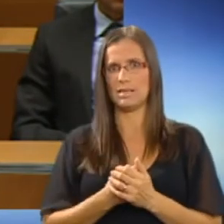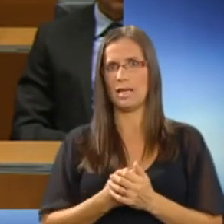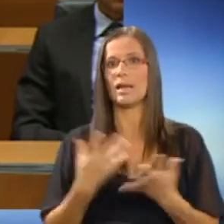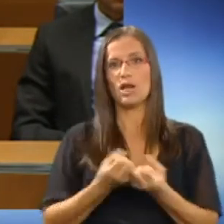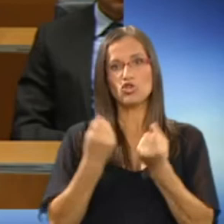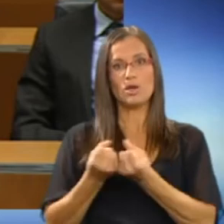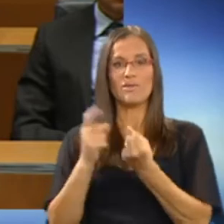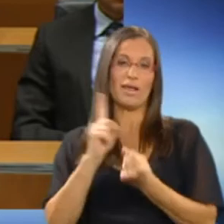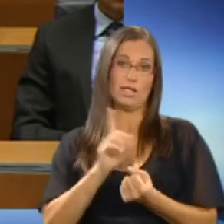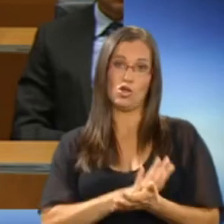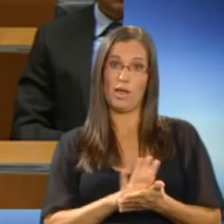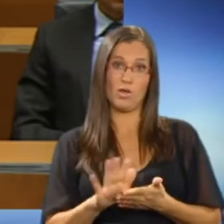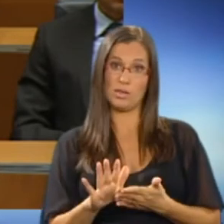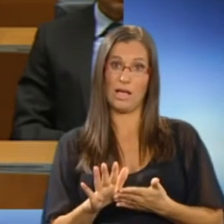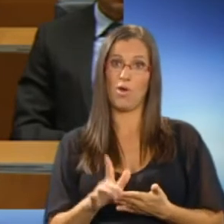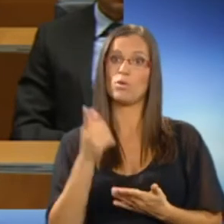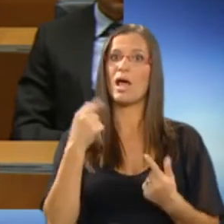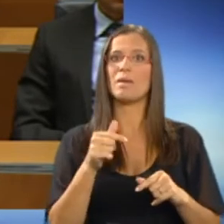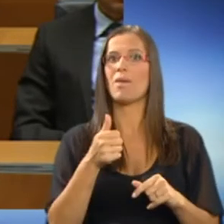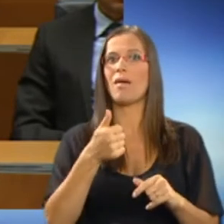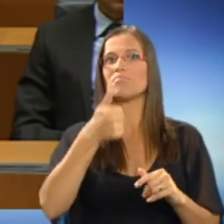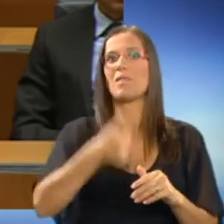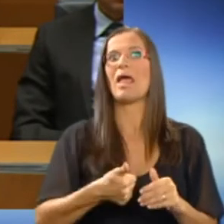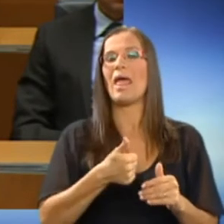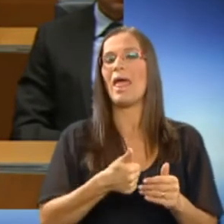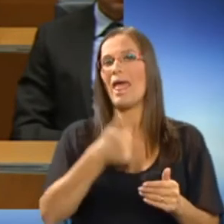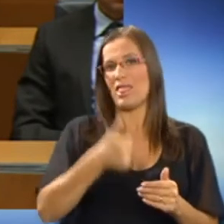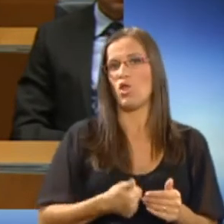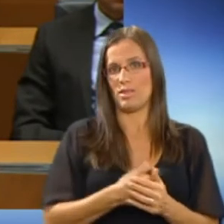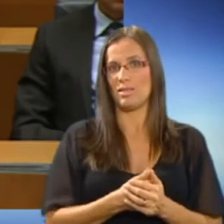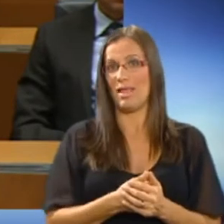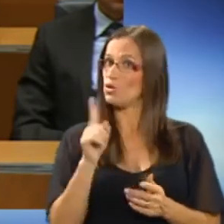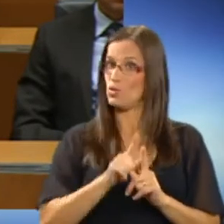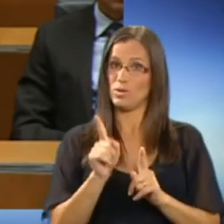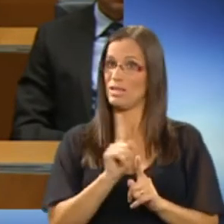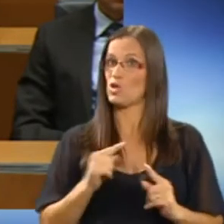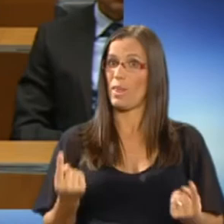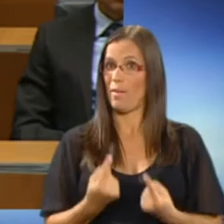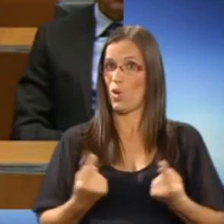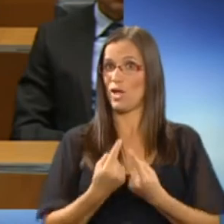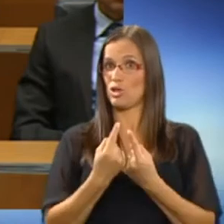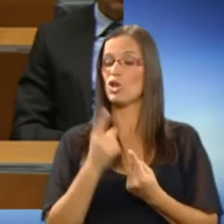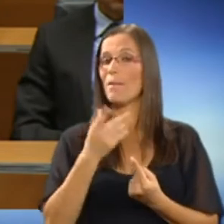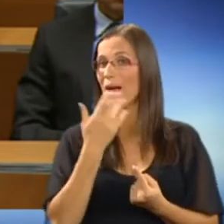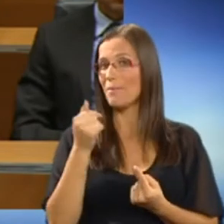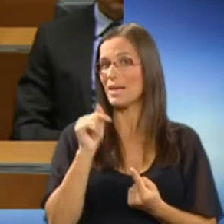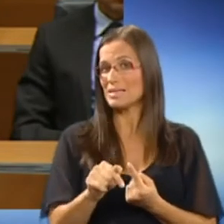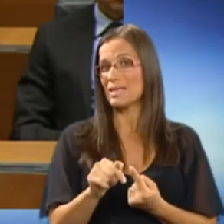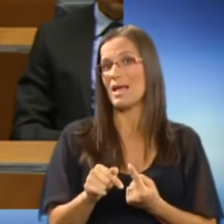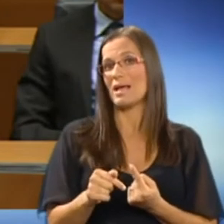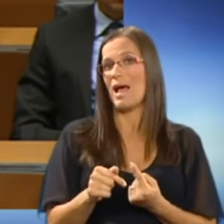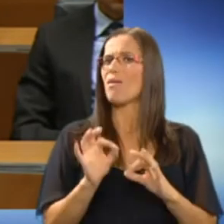Rešitve niso enostavne ali enoznačne. Tudi niso neboleče. Vendar brez njih